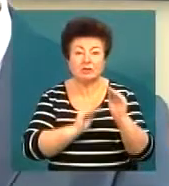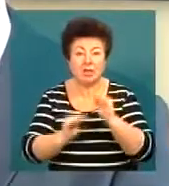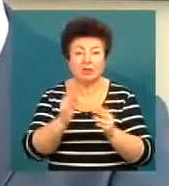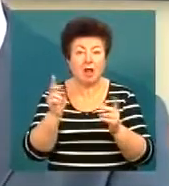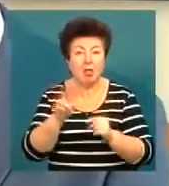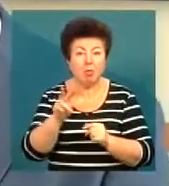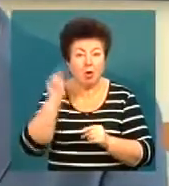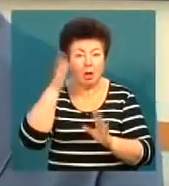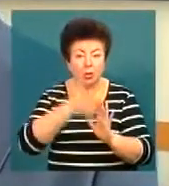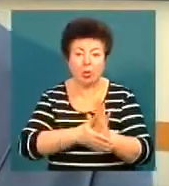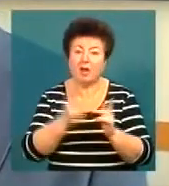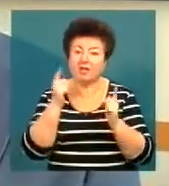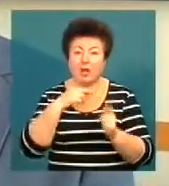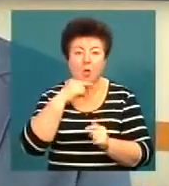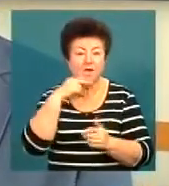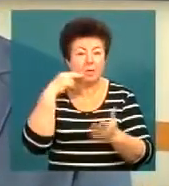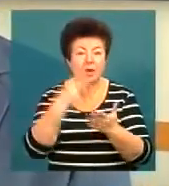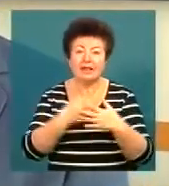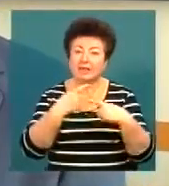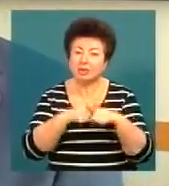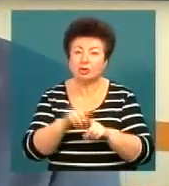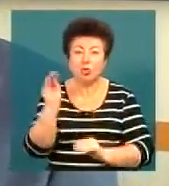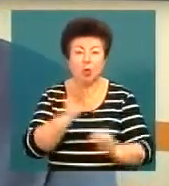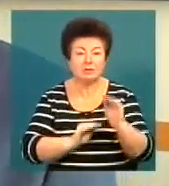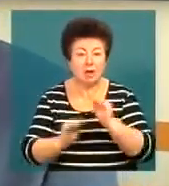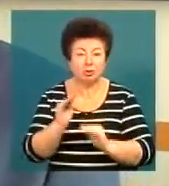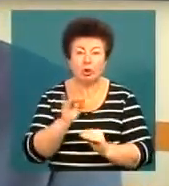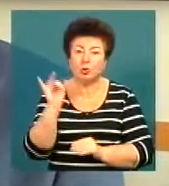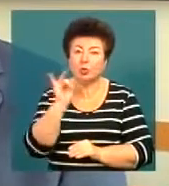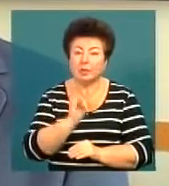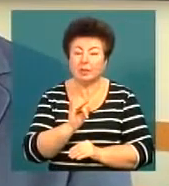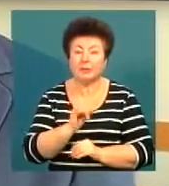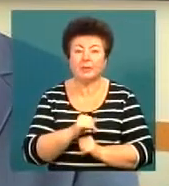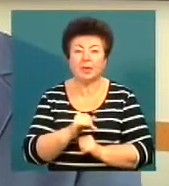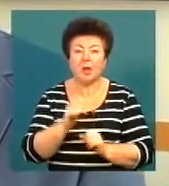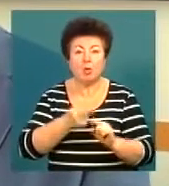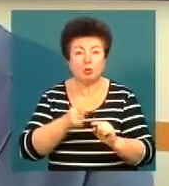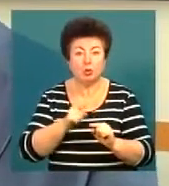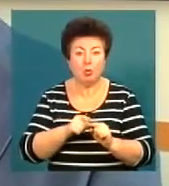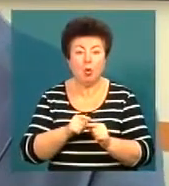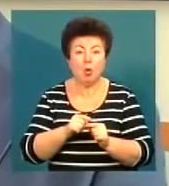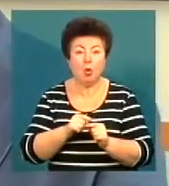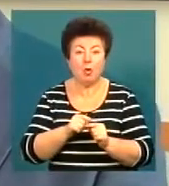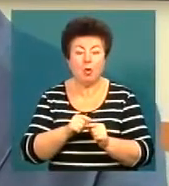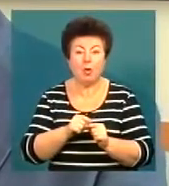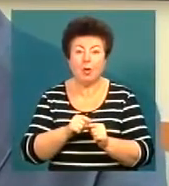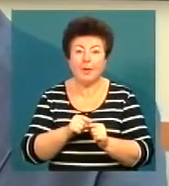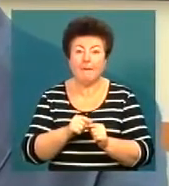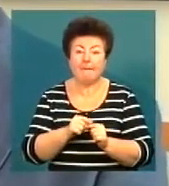лабораторій, то, звісно, що дуже велика увага приділяється технічному оснащенню, і по цьому параметру,